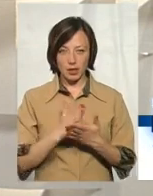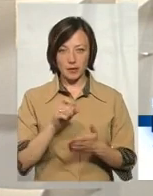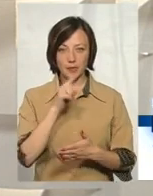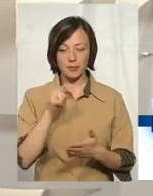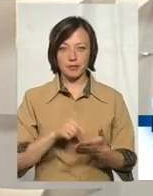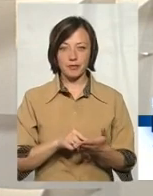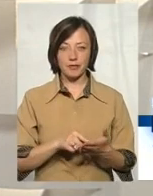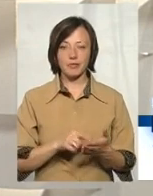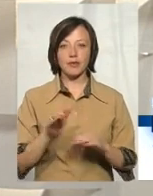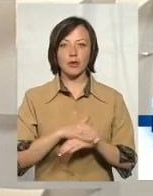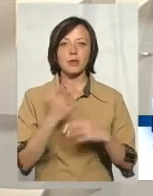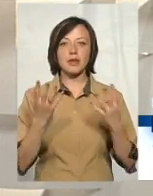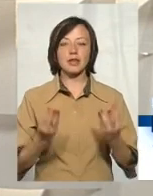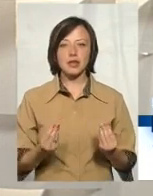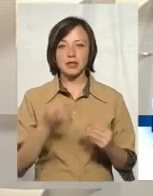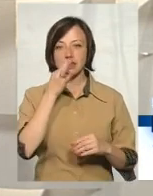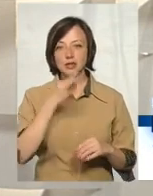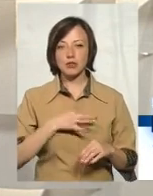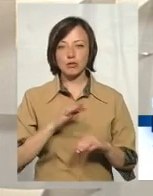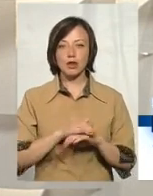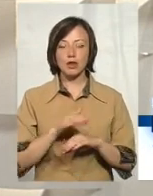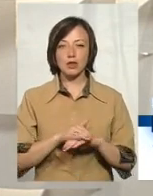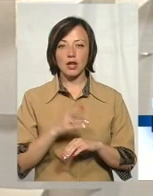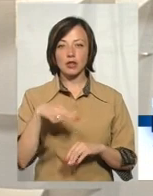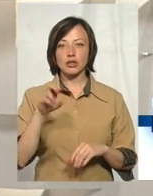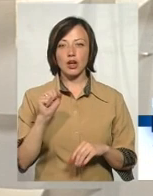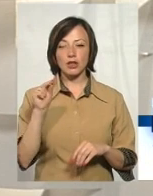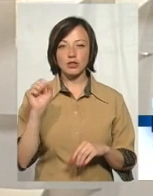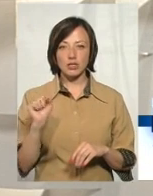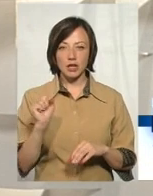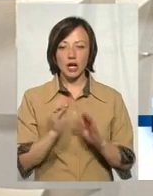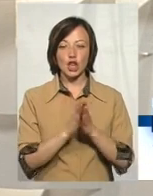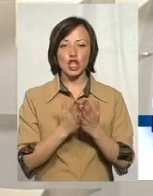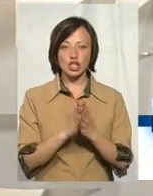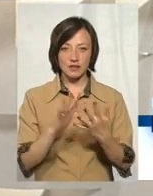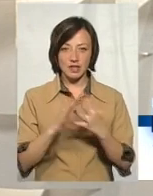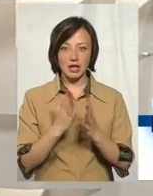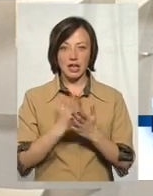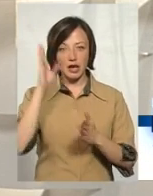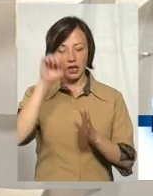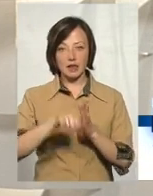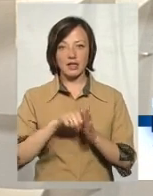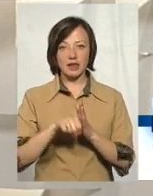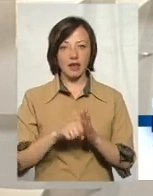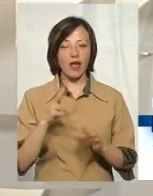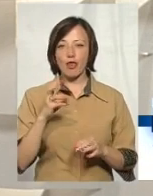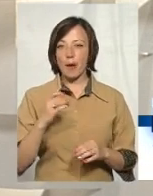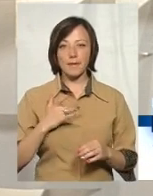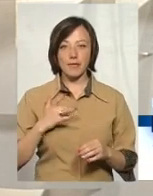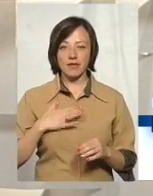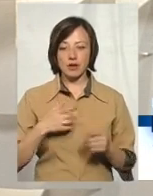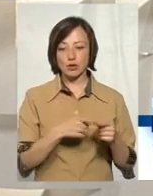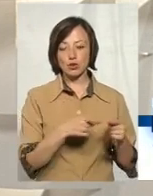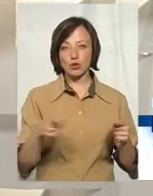Алло. Доброго дня. Сядем, будь ласка. У нас у дачному масиві скниться є керівниця, не приватна, така